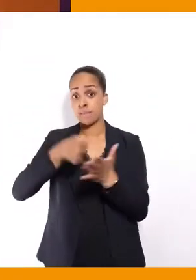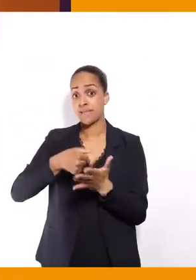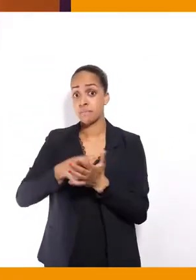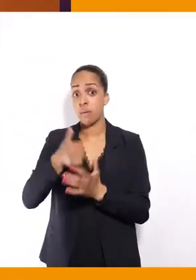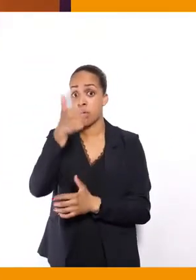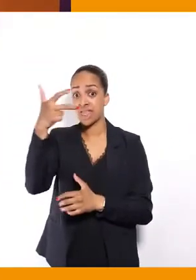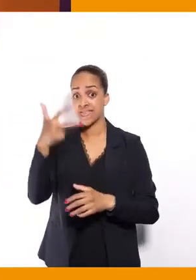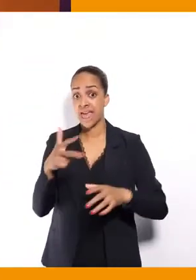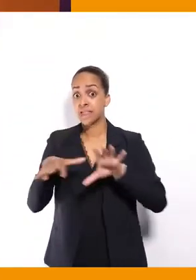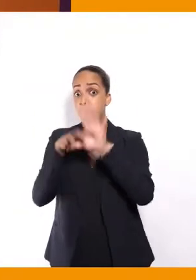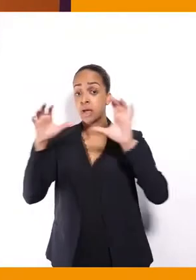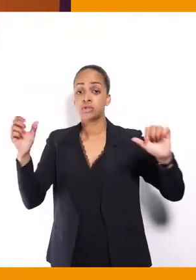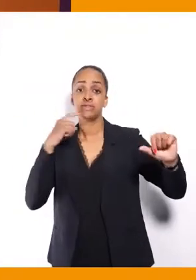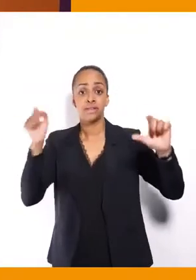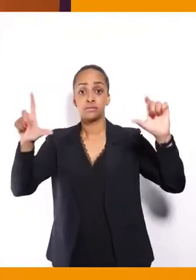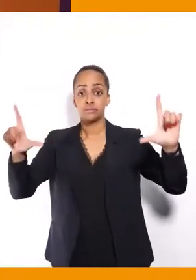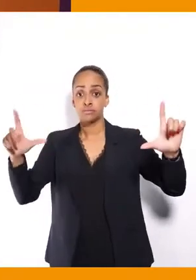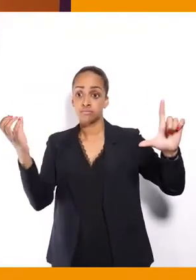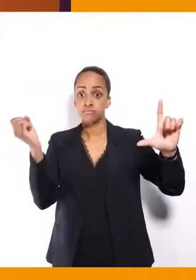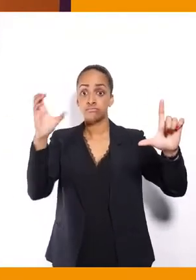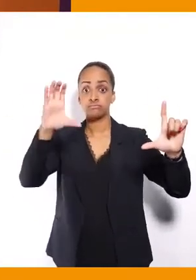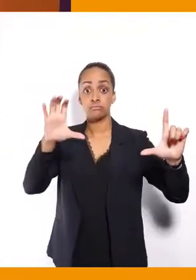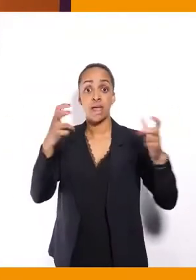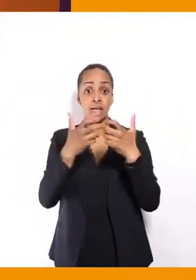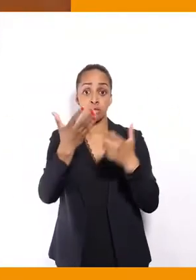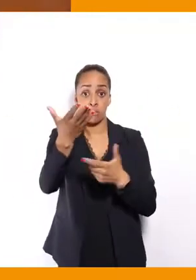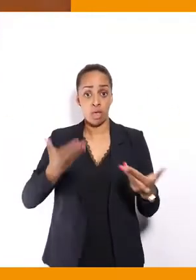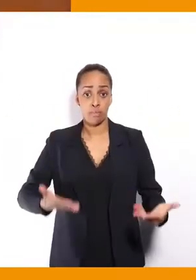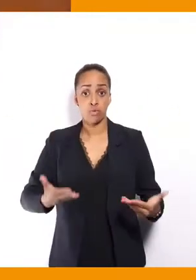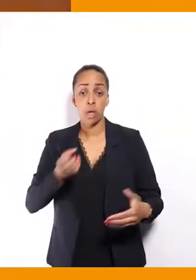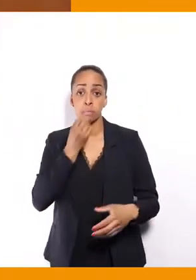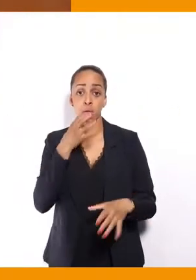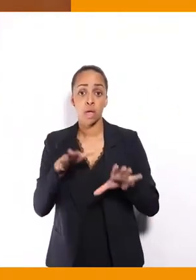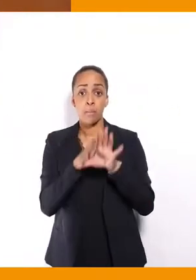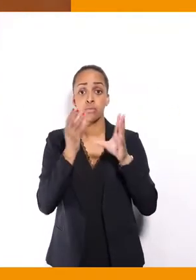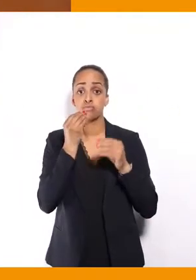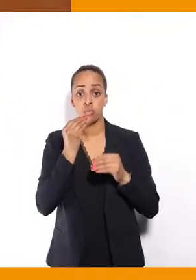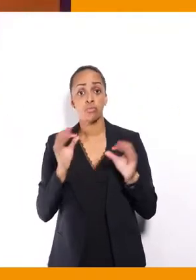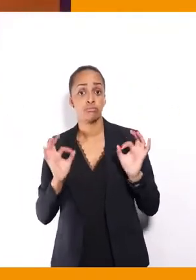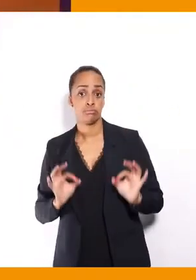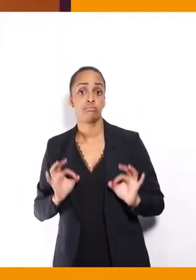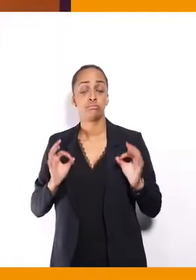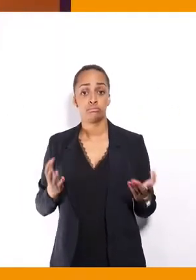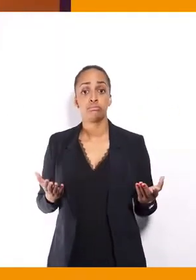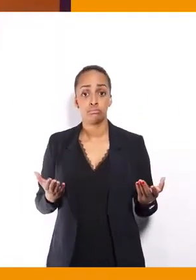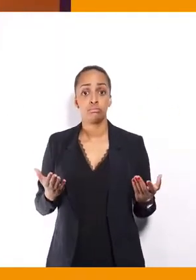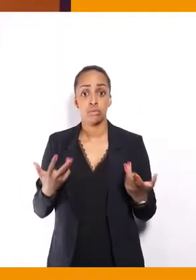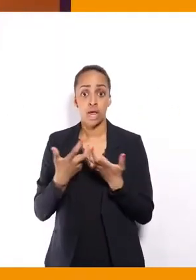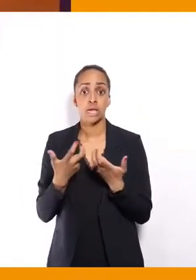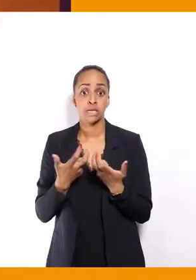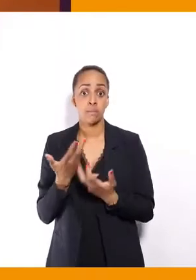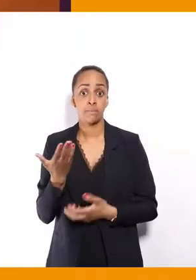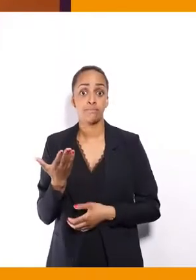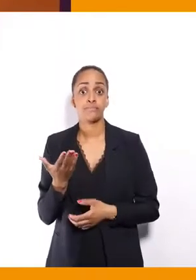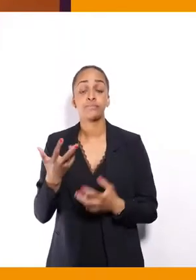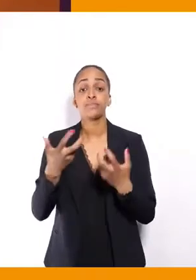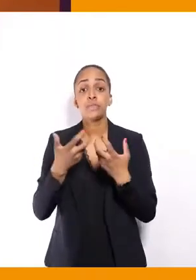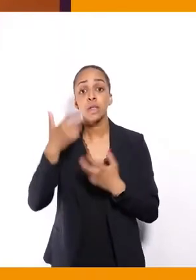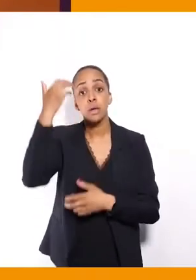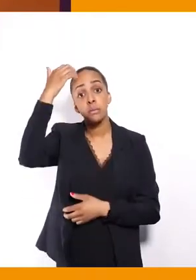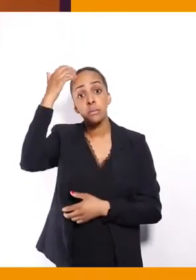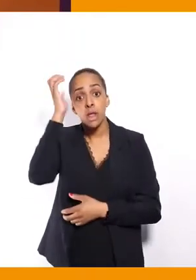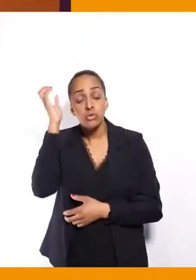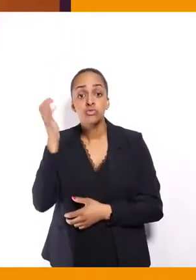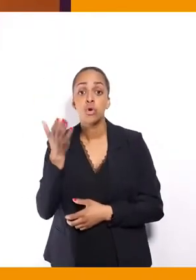me paraît bonne, satisfaisante. Donc,'est vraiment, voilà, un exemple à reprendre. Seul Jean-Luc Mélenchon,